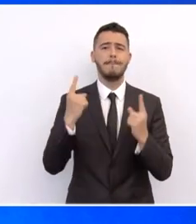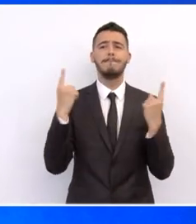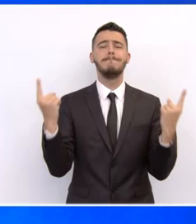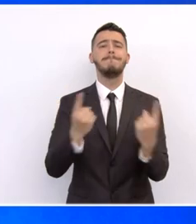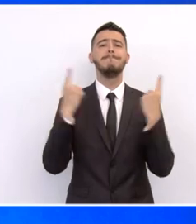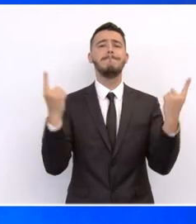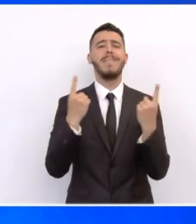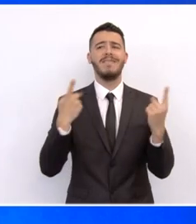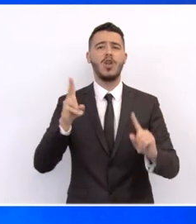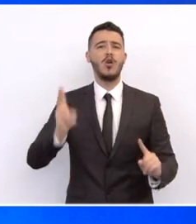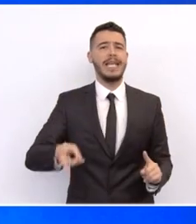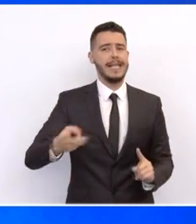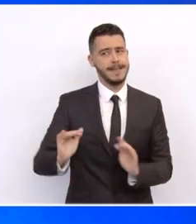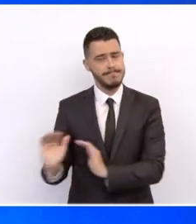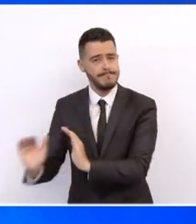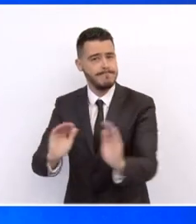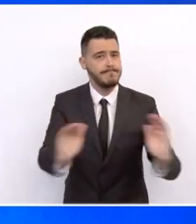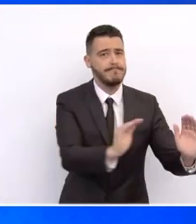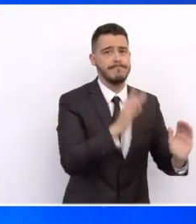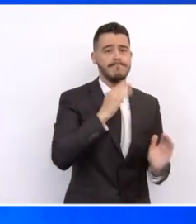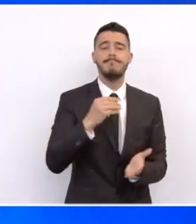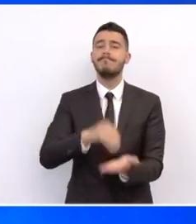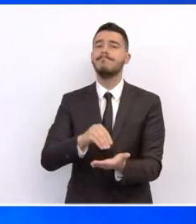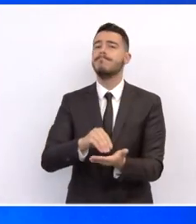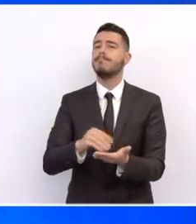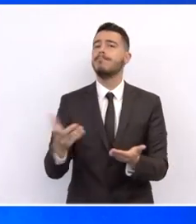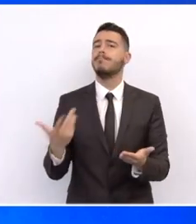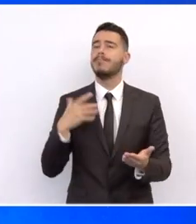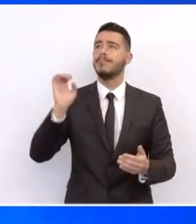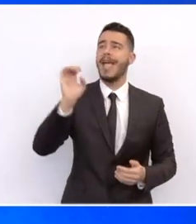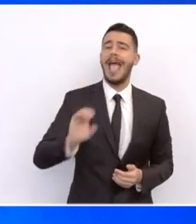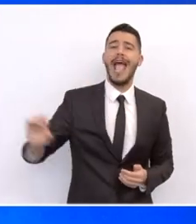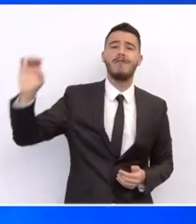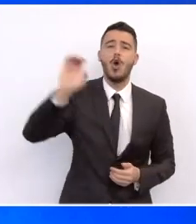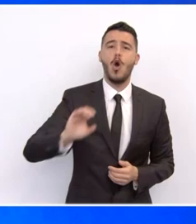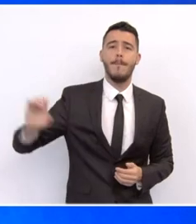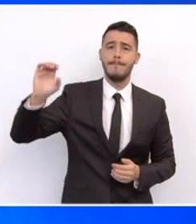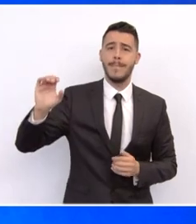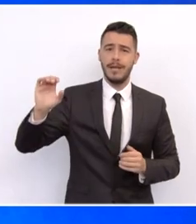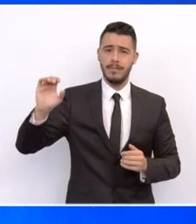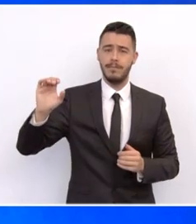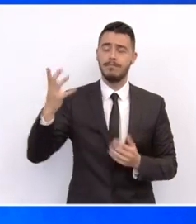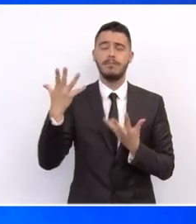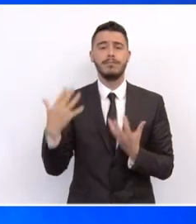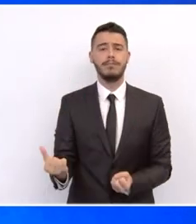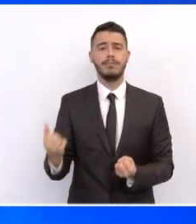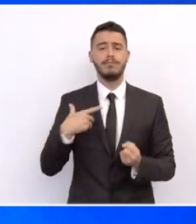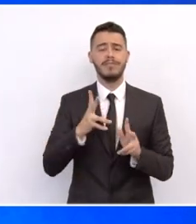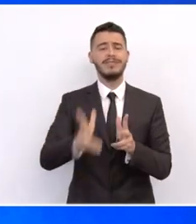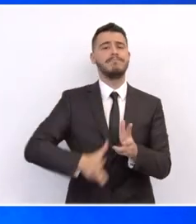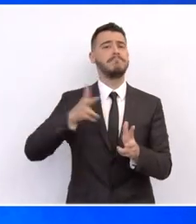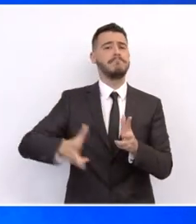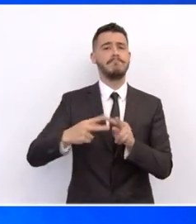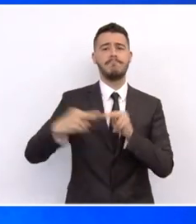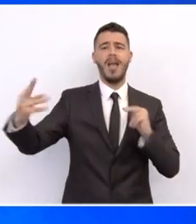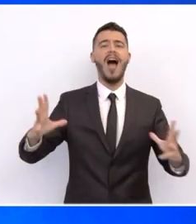κινδύνων το στόχο πολιτικής για μια πιο διασυνδεδεμένη Ευρώπη που αφορά τις υψηλείς ποιότητες οδικές, ιδηροδρομικές